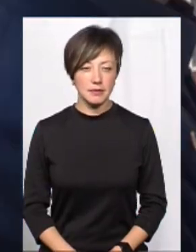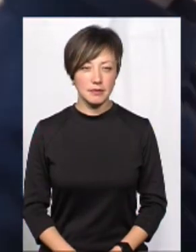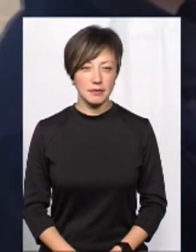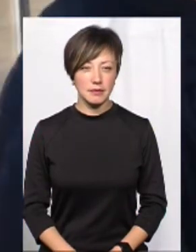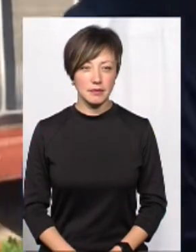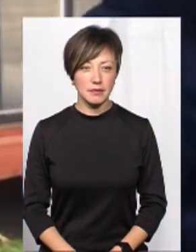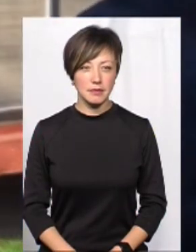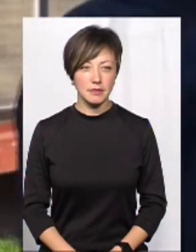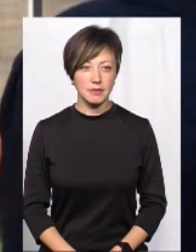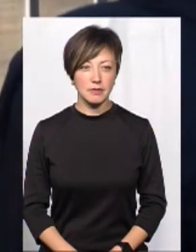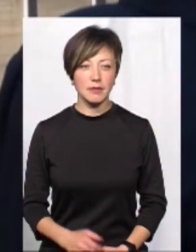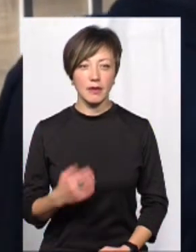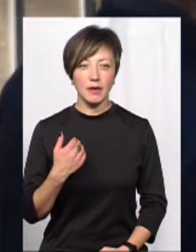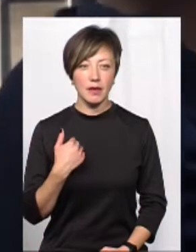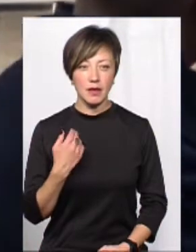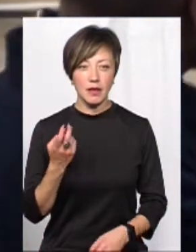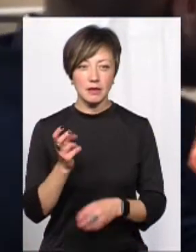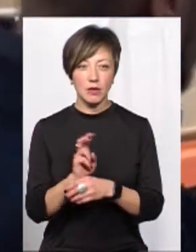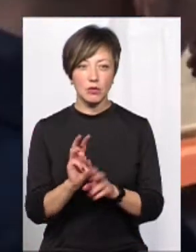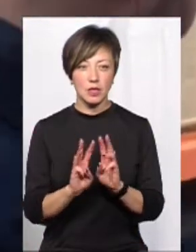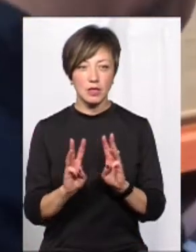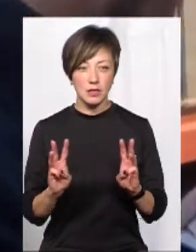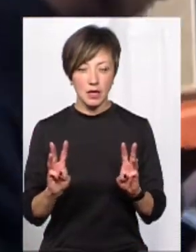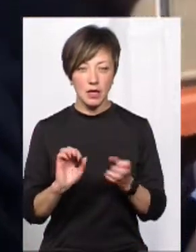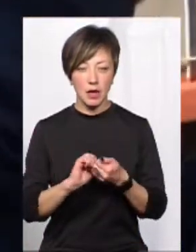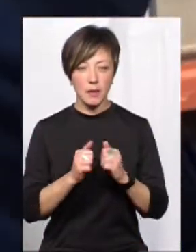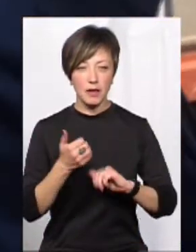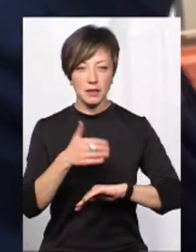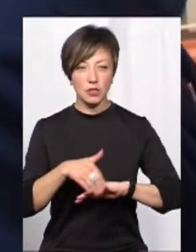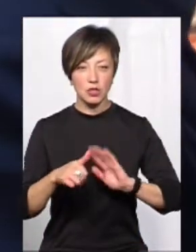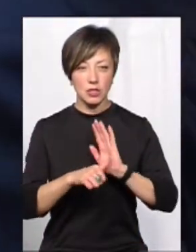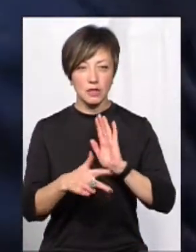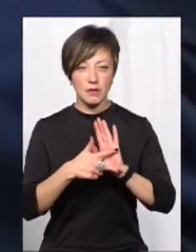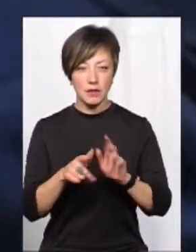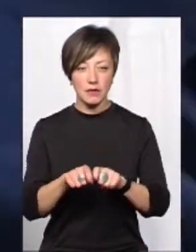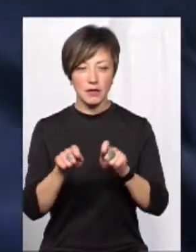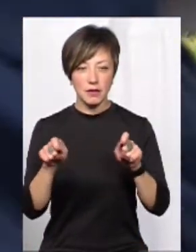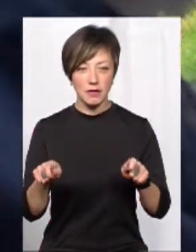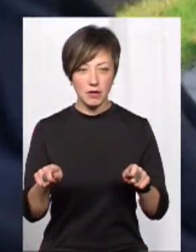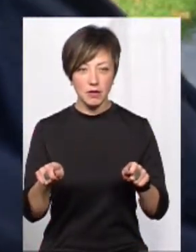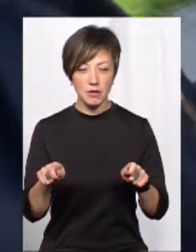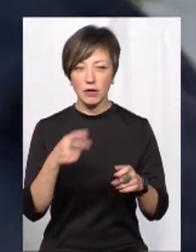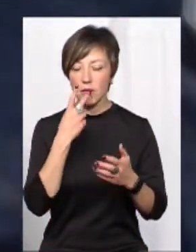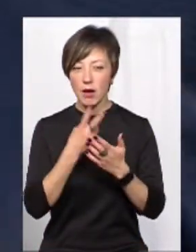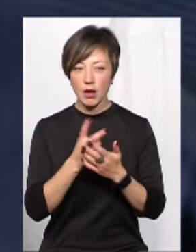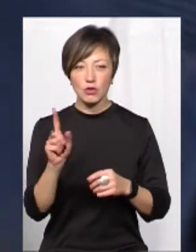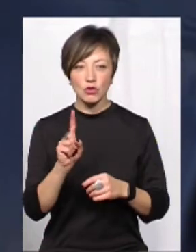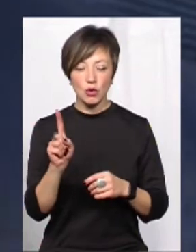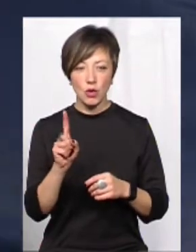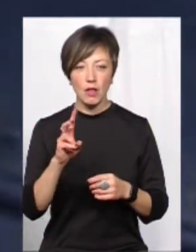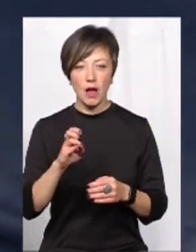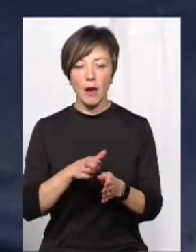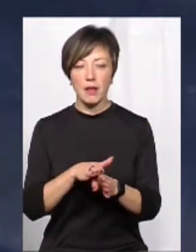Я захожу на сайт, вийшовий будинок, Кам'янецька 68, відкриваю і бачу, що на